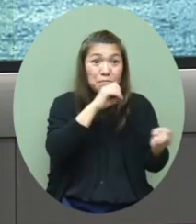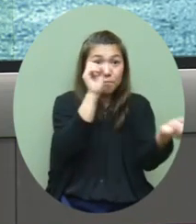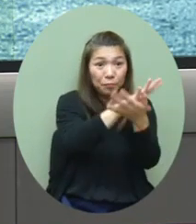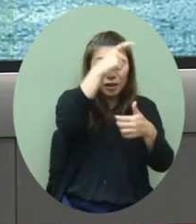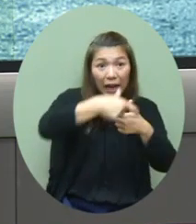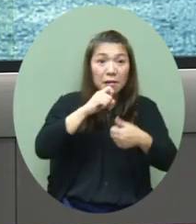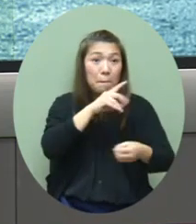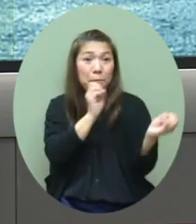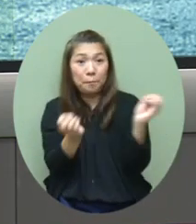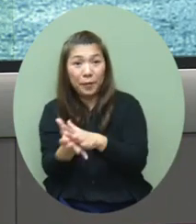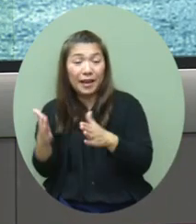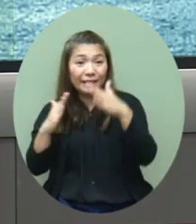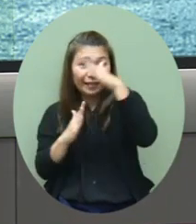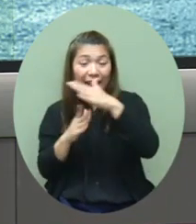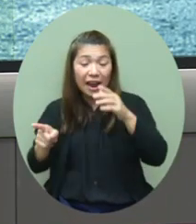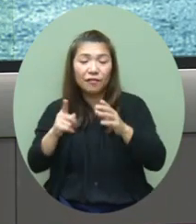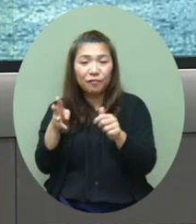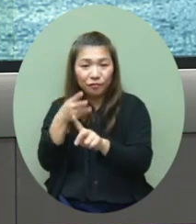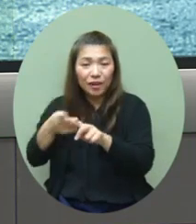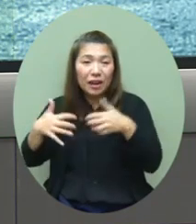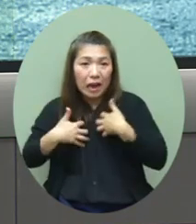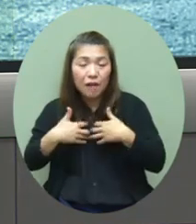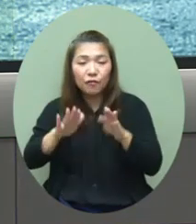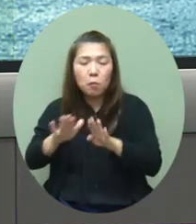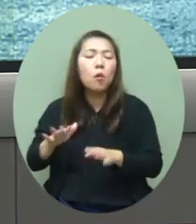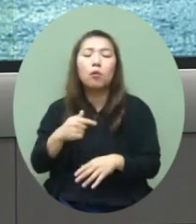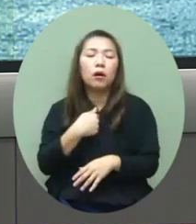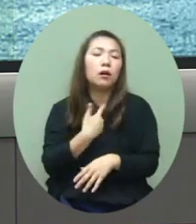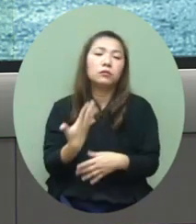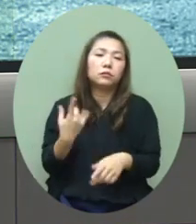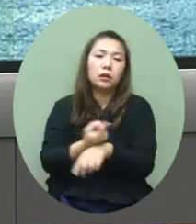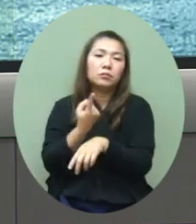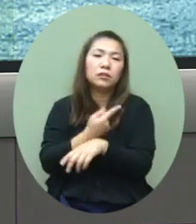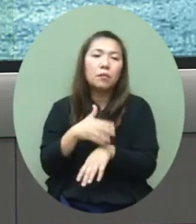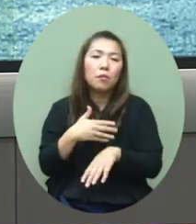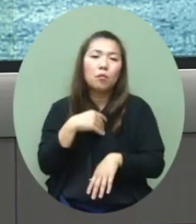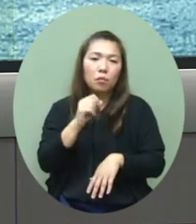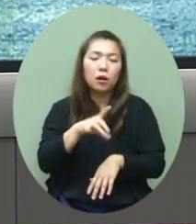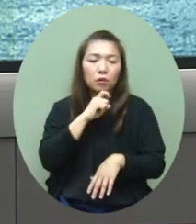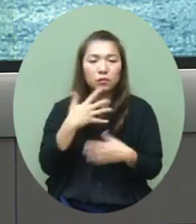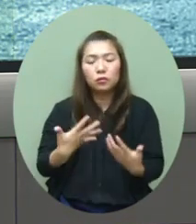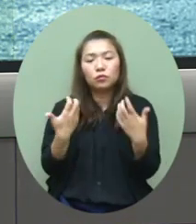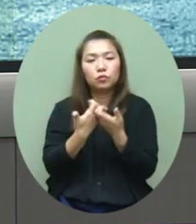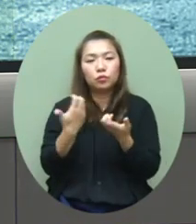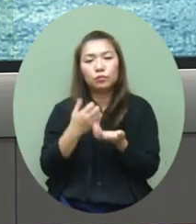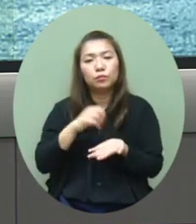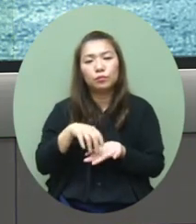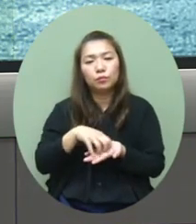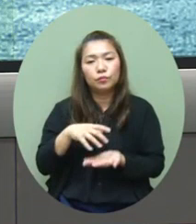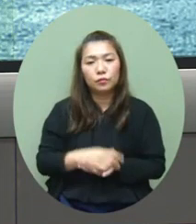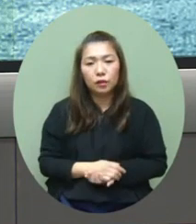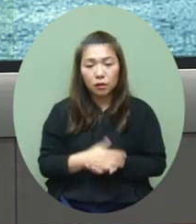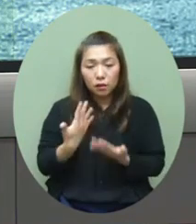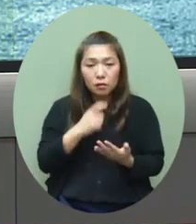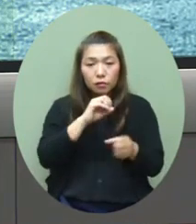病人或者是收到多少張床我們才要停某些手術就好像剛剛這樣說因為除了一些確診的